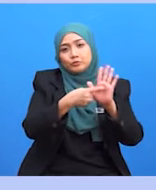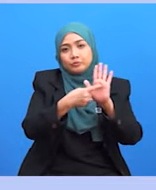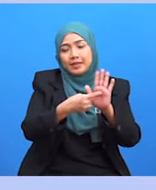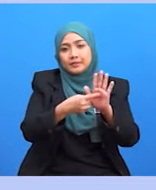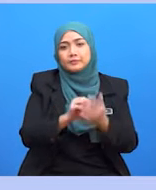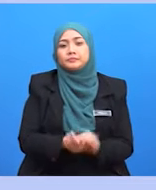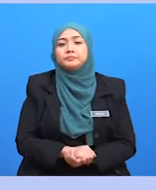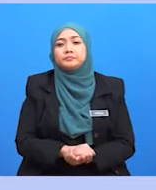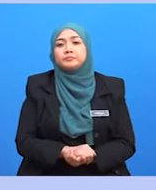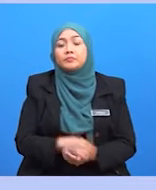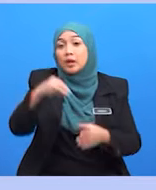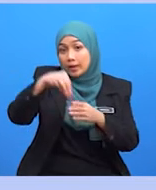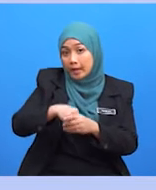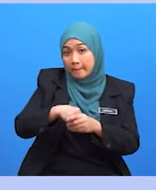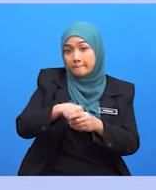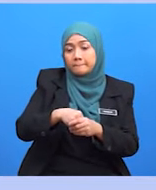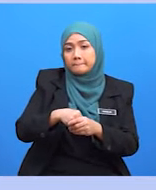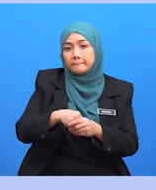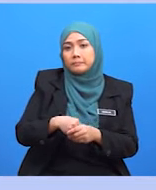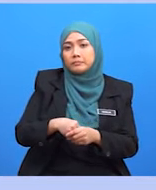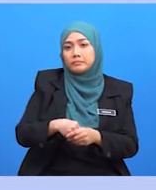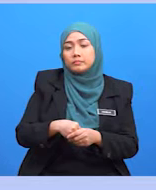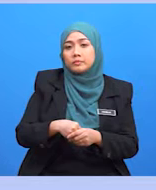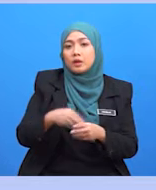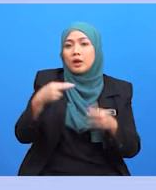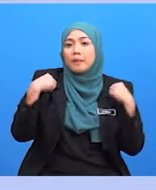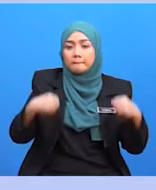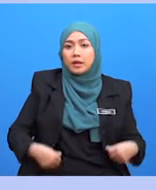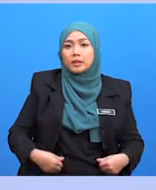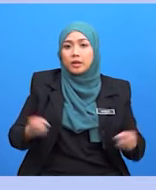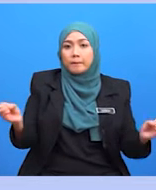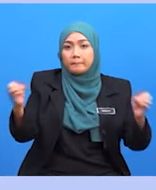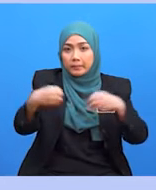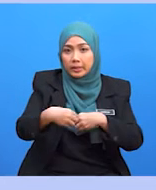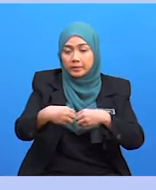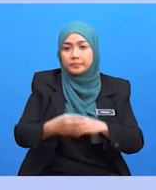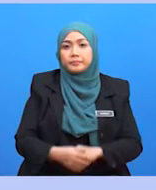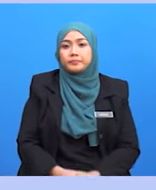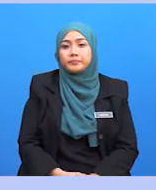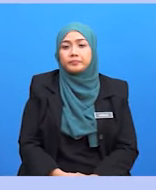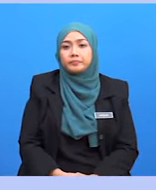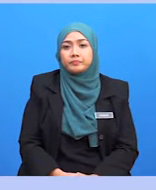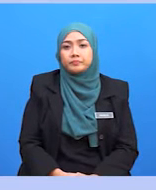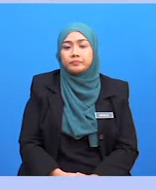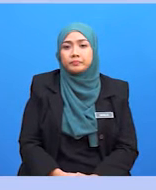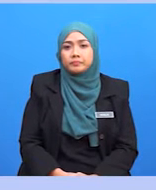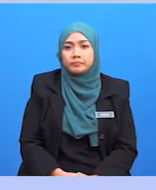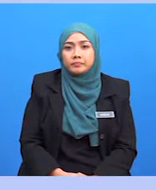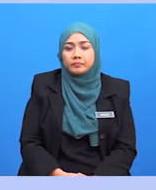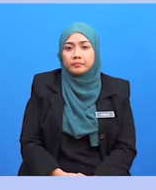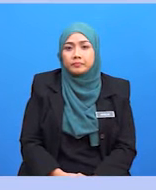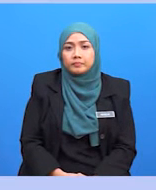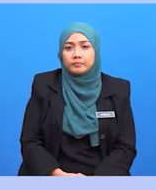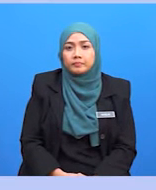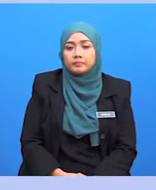nama pejabat dalam bahasa melayu menggunakan gotem medium 10 nama pejabat dalam bahasa inggris